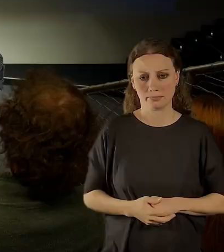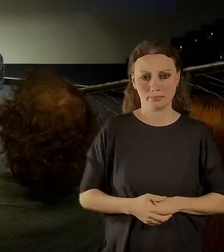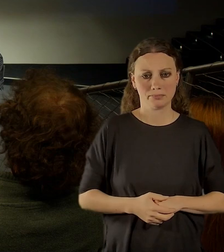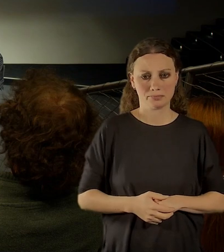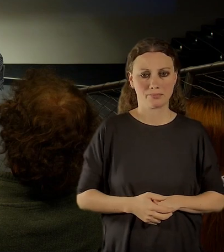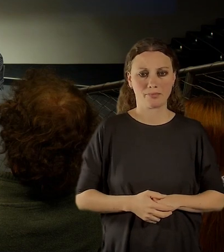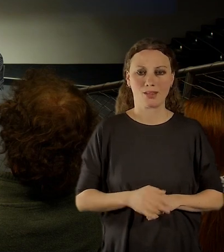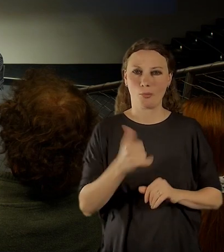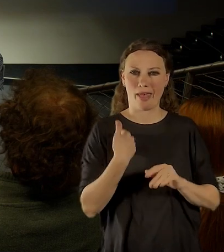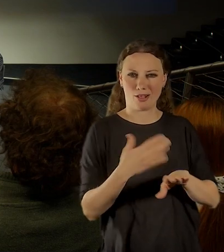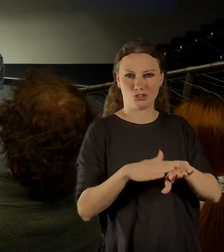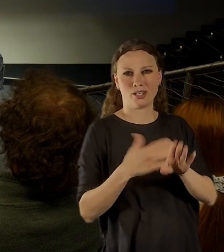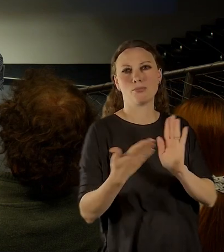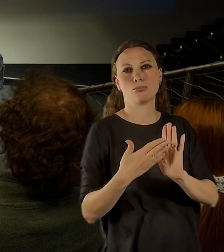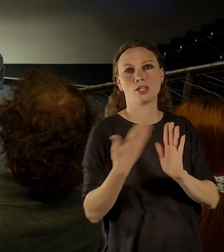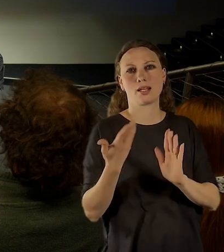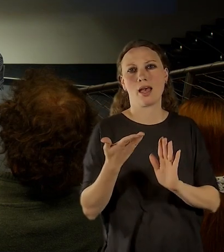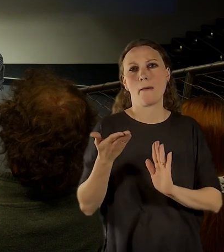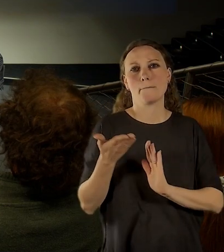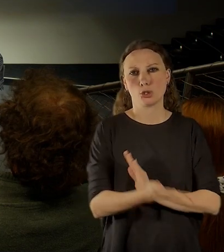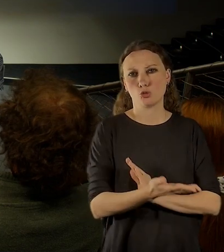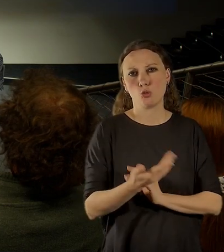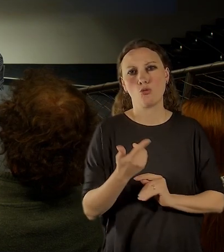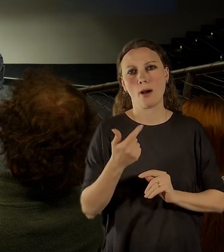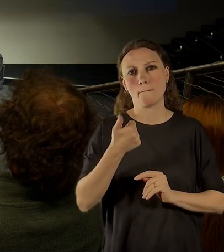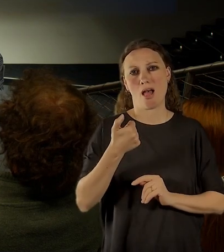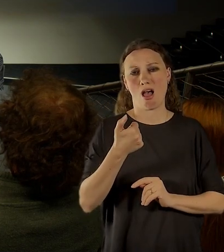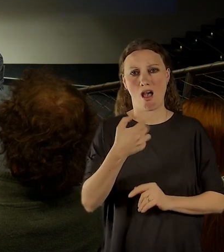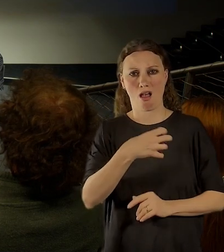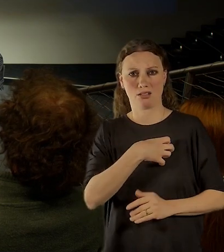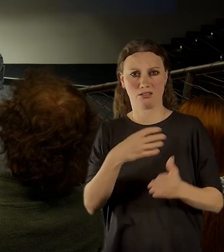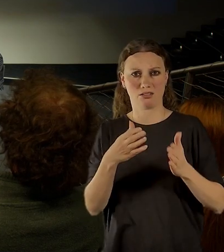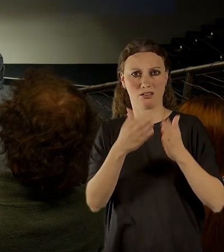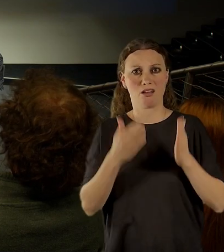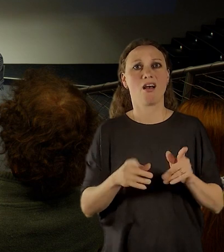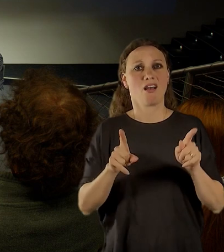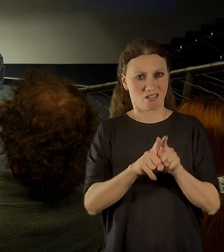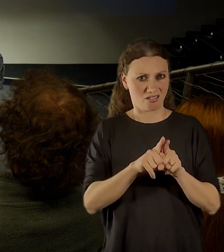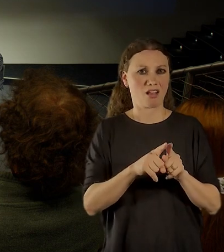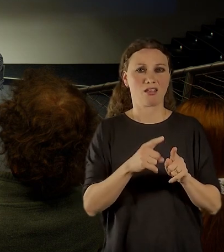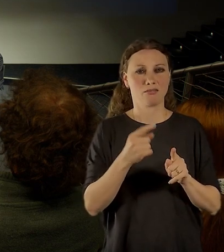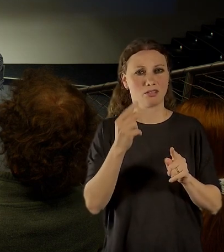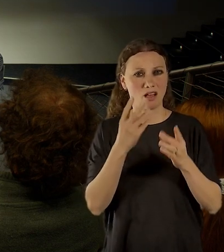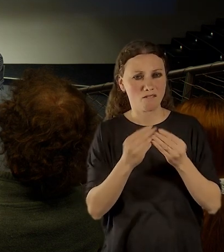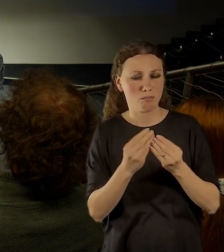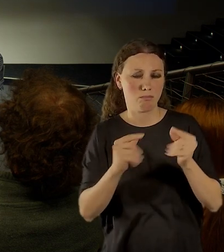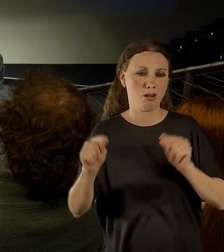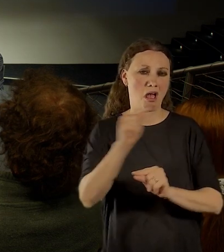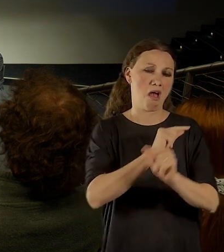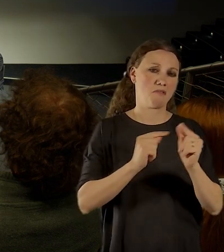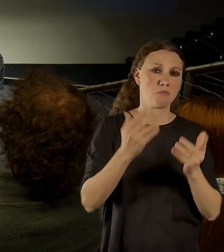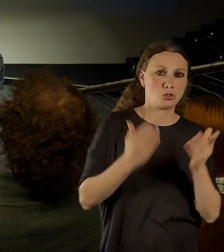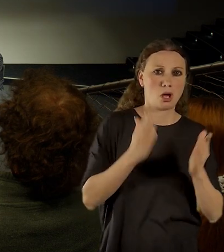mimochodem jako pečku v paláce, mluví o tom, že by byl sídlem ústru a tam je taky expozice dole, velmi špatná, to má vodičku